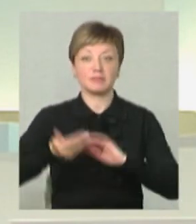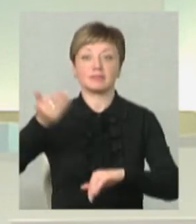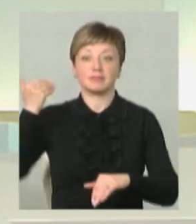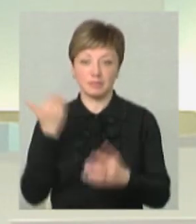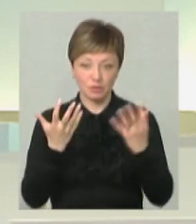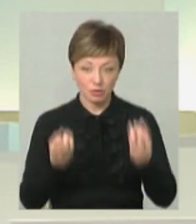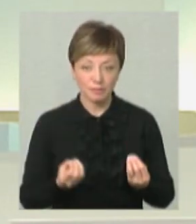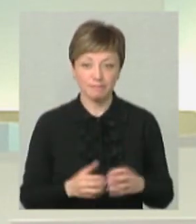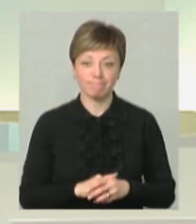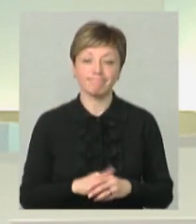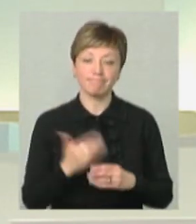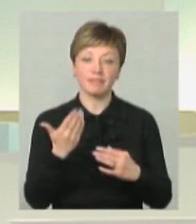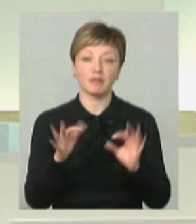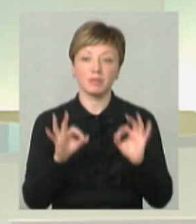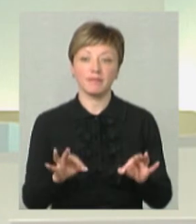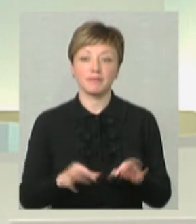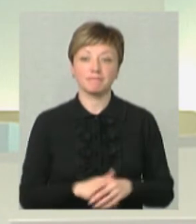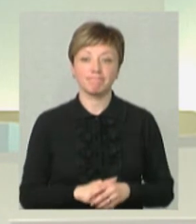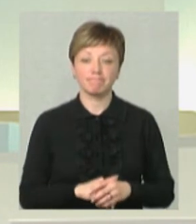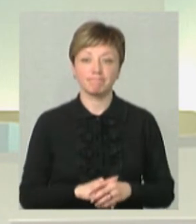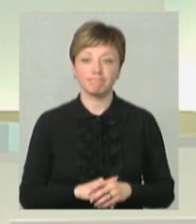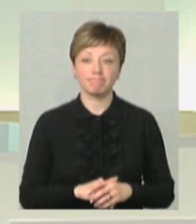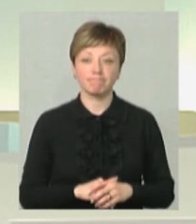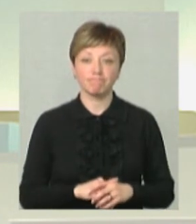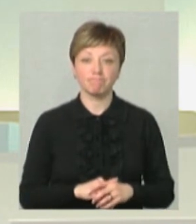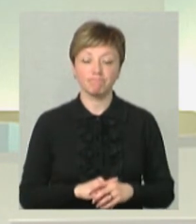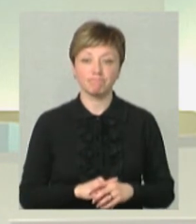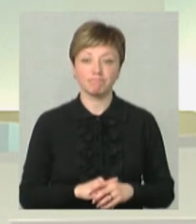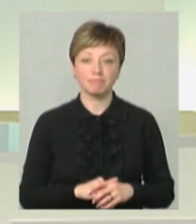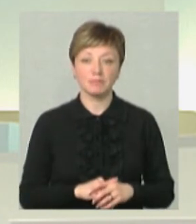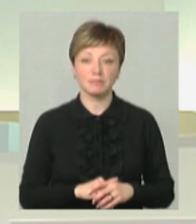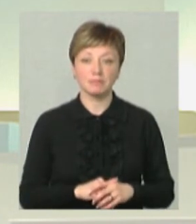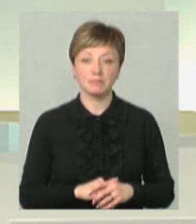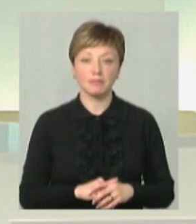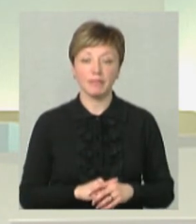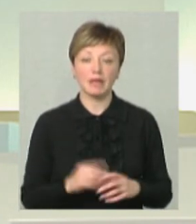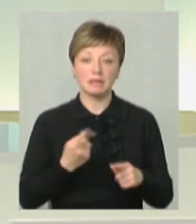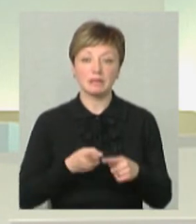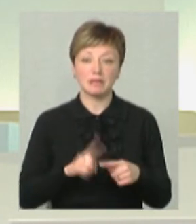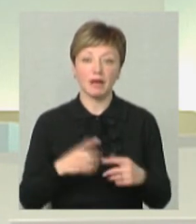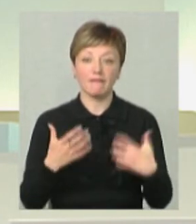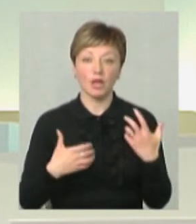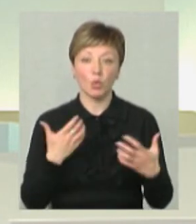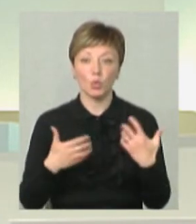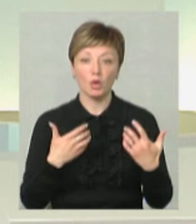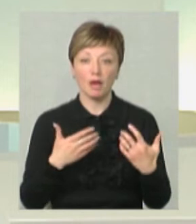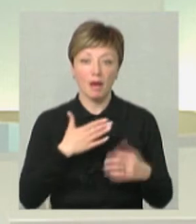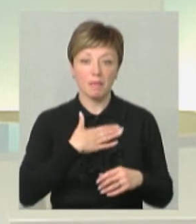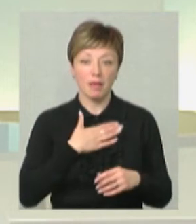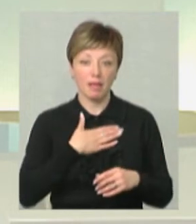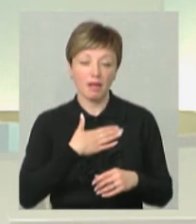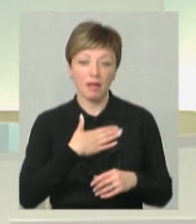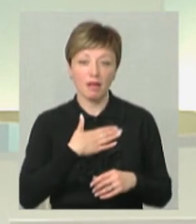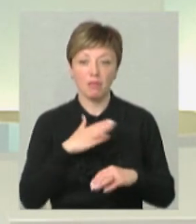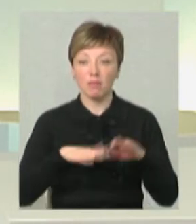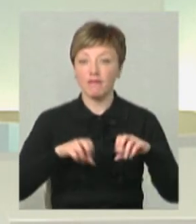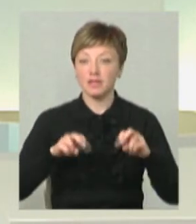зрозуміло? Так, ви праві. Так, це хвилює, а мене воно, як би,